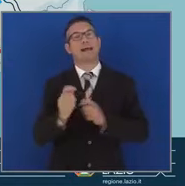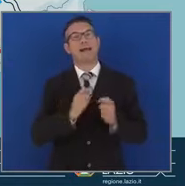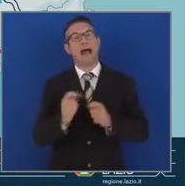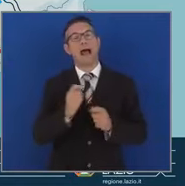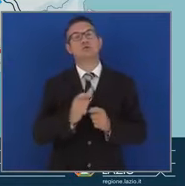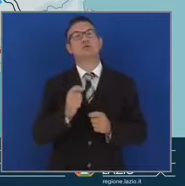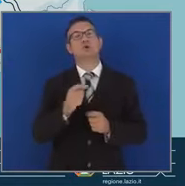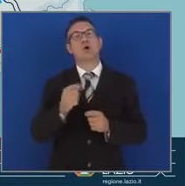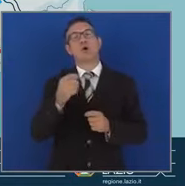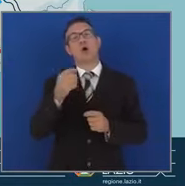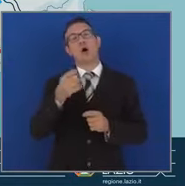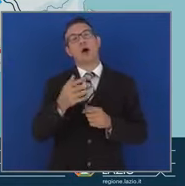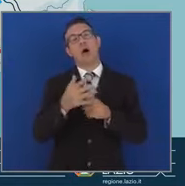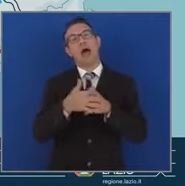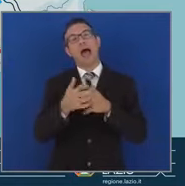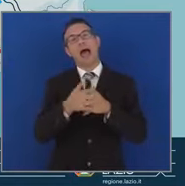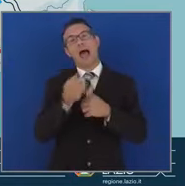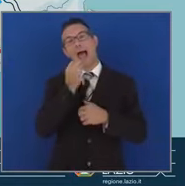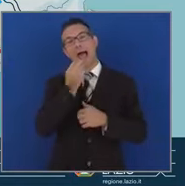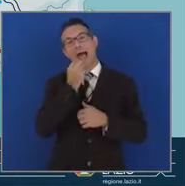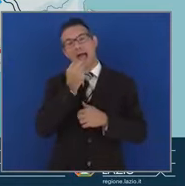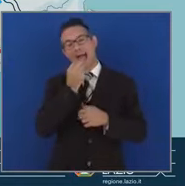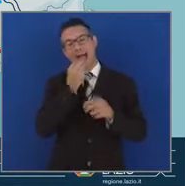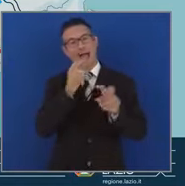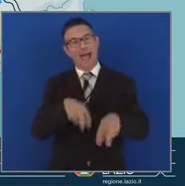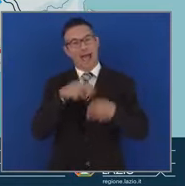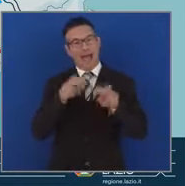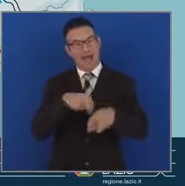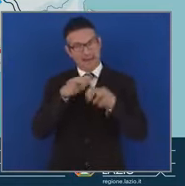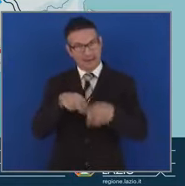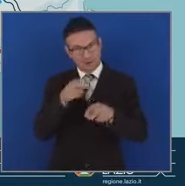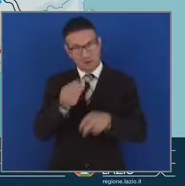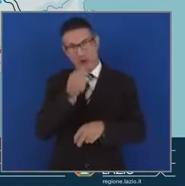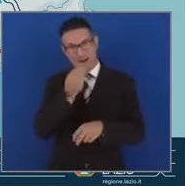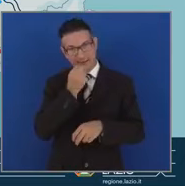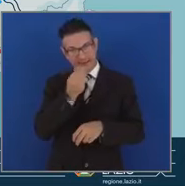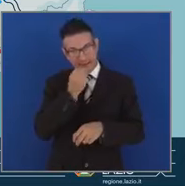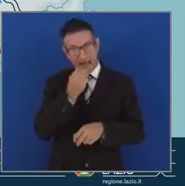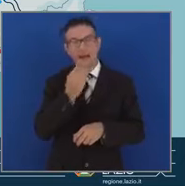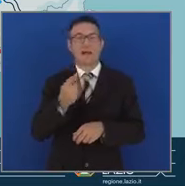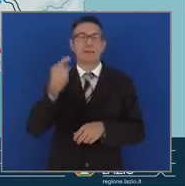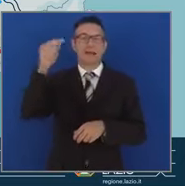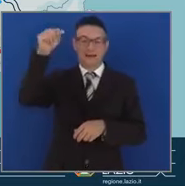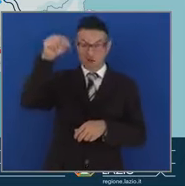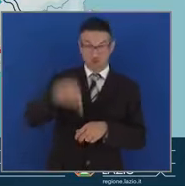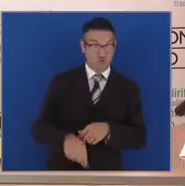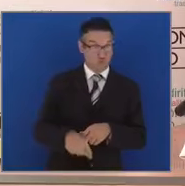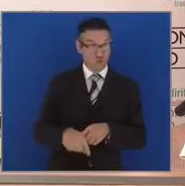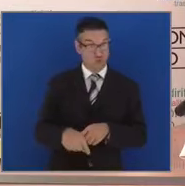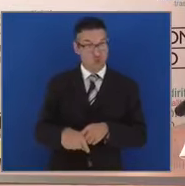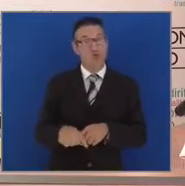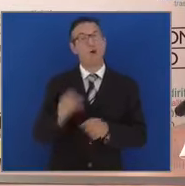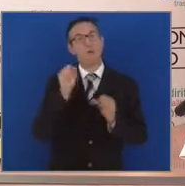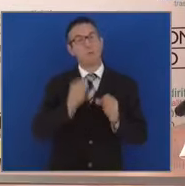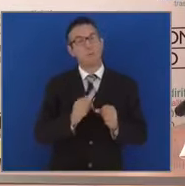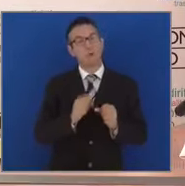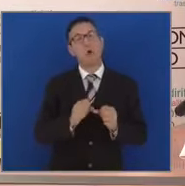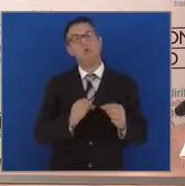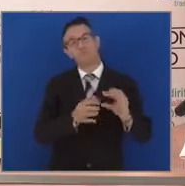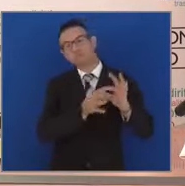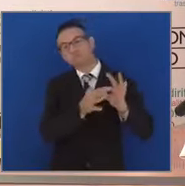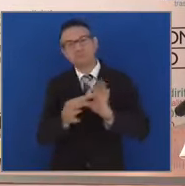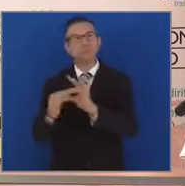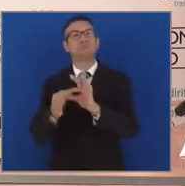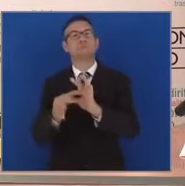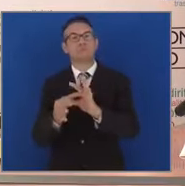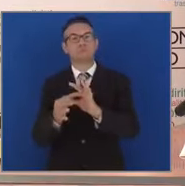grande polmone dell'agroalimentare del sud Italia che in questo modo entra anch'esso in diretto contatto